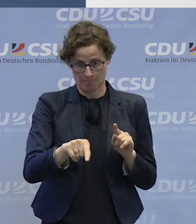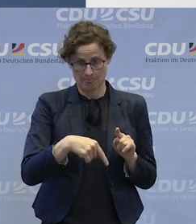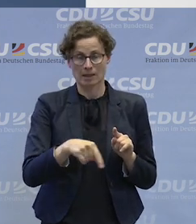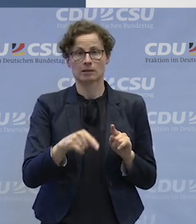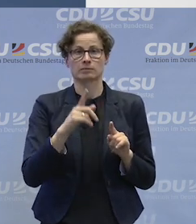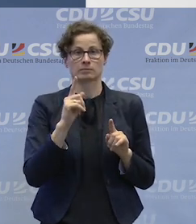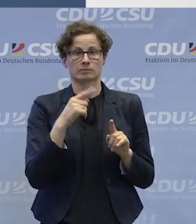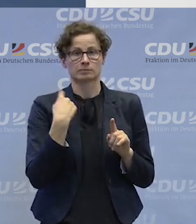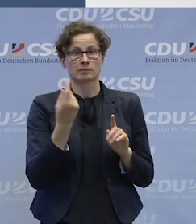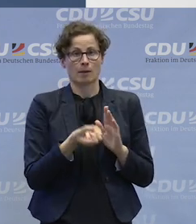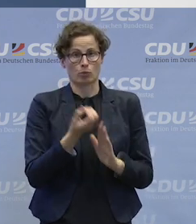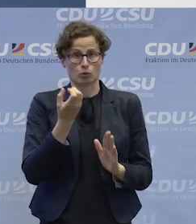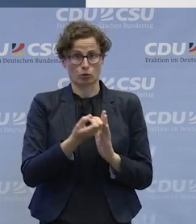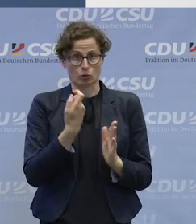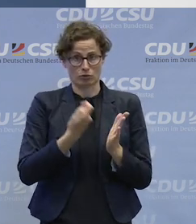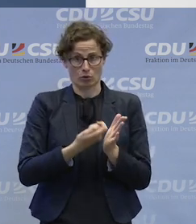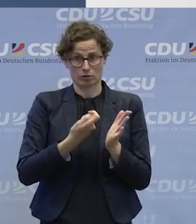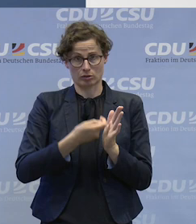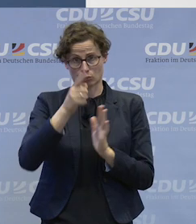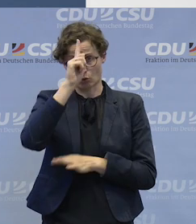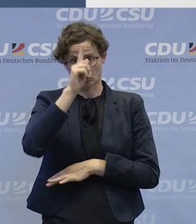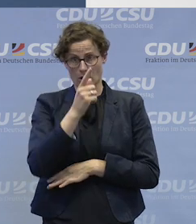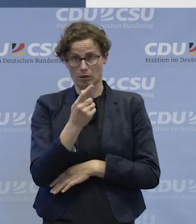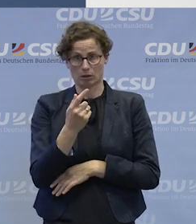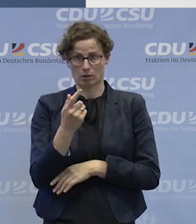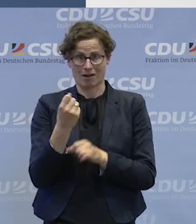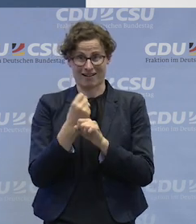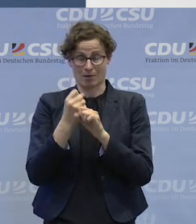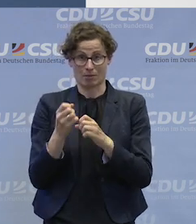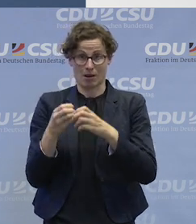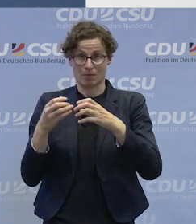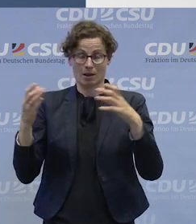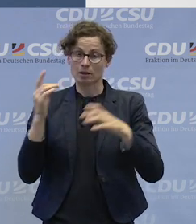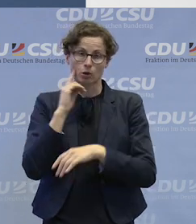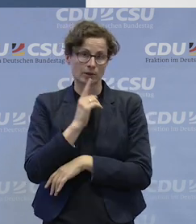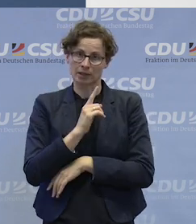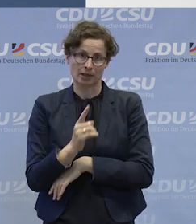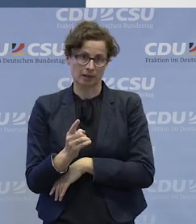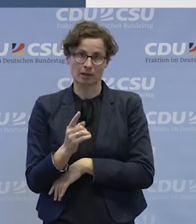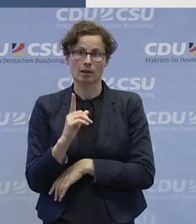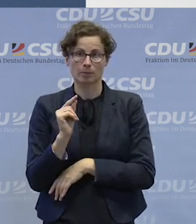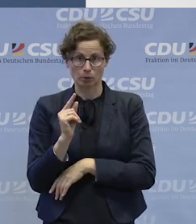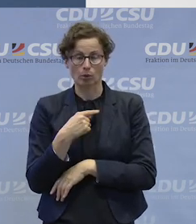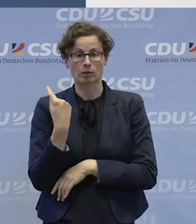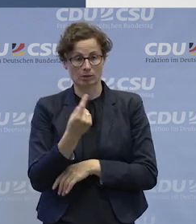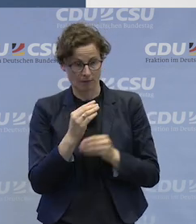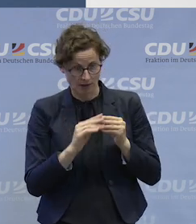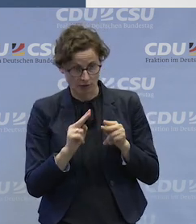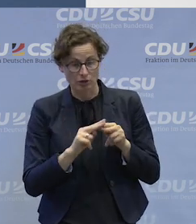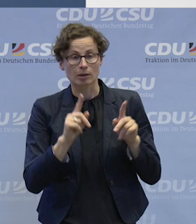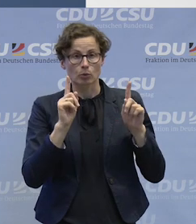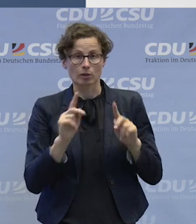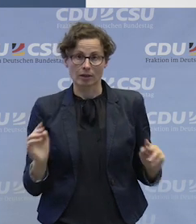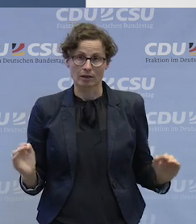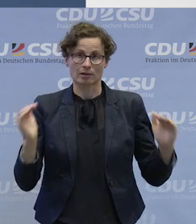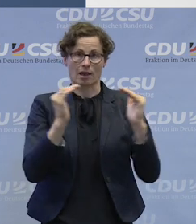mit den Produktionskosten, die wir haben, nicht mehr Arbeit bekommen, die nicht von uns auch in einer gewissen Komplexität geleistet